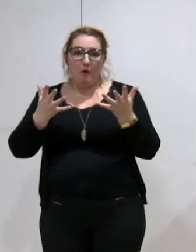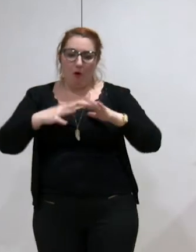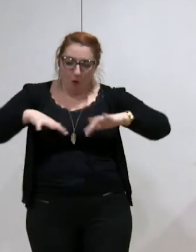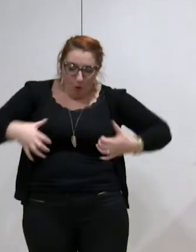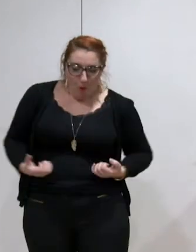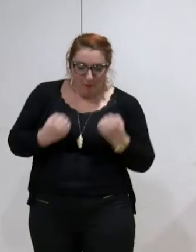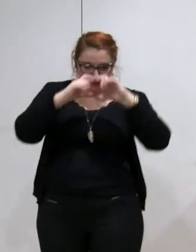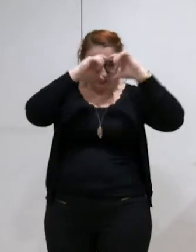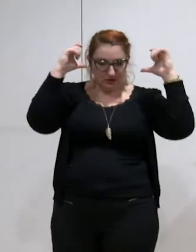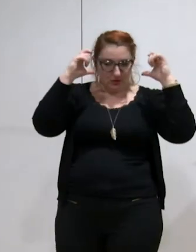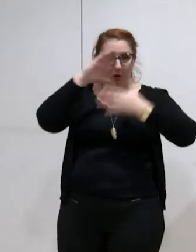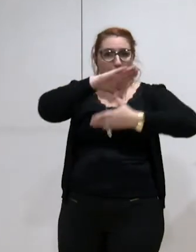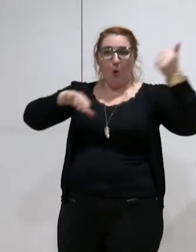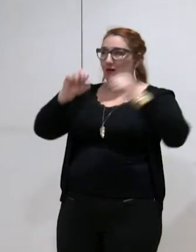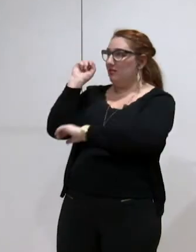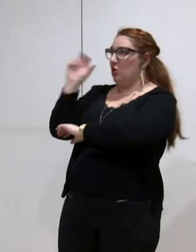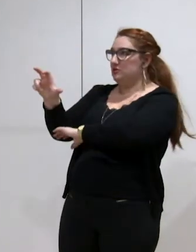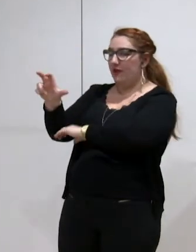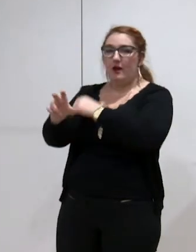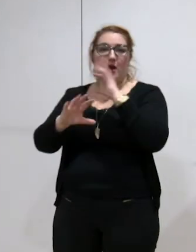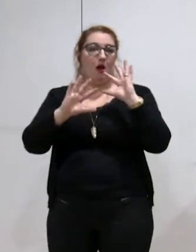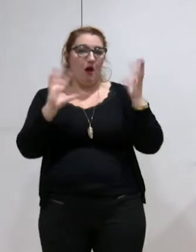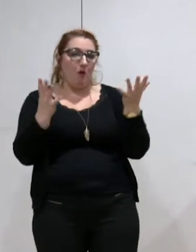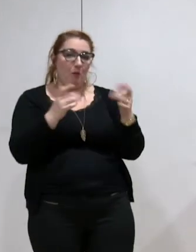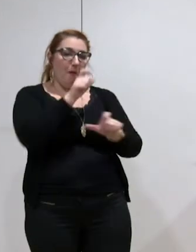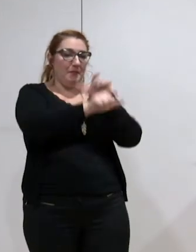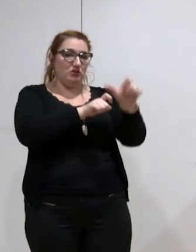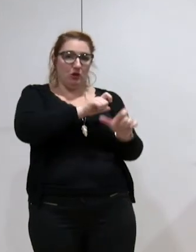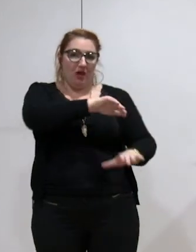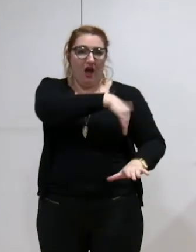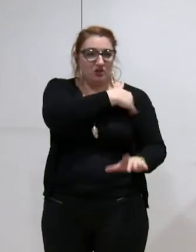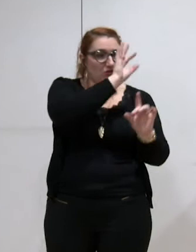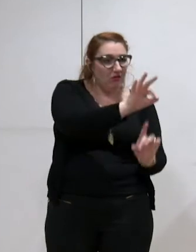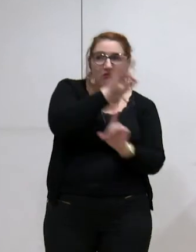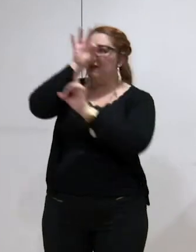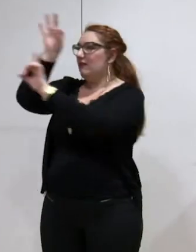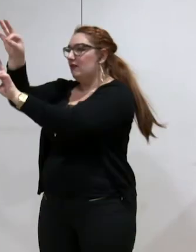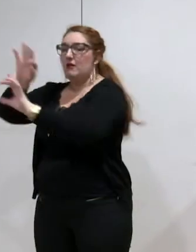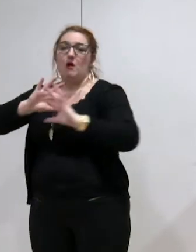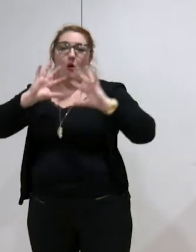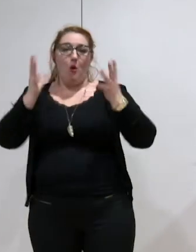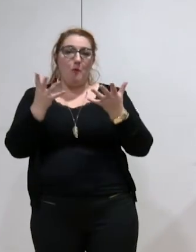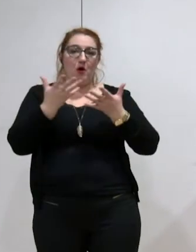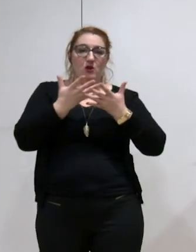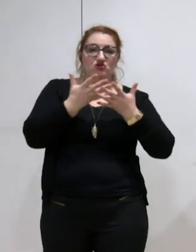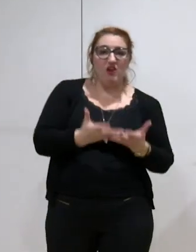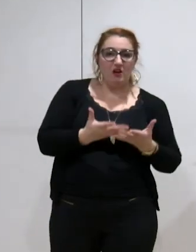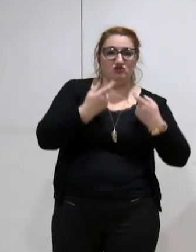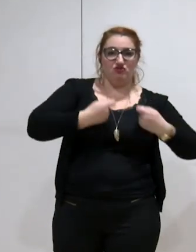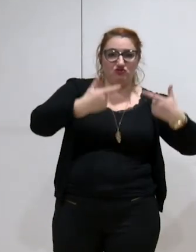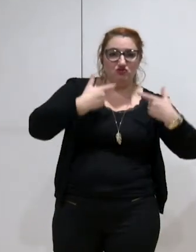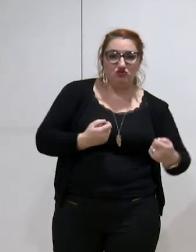les agents qui produisent le service public lié à ces compétences, et transférer l'ensemble des charges et des recettes qui